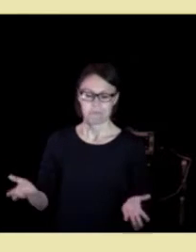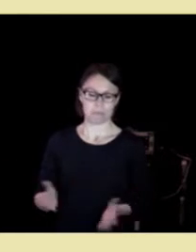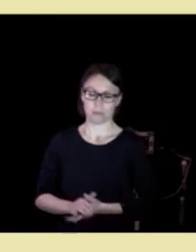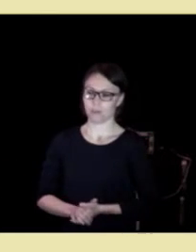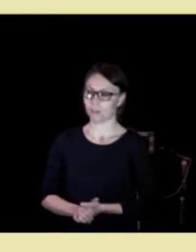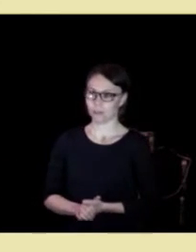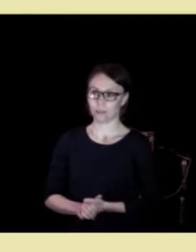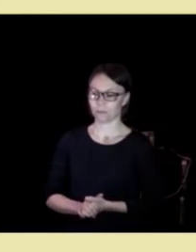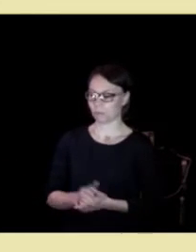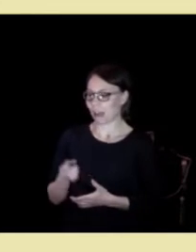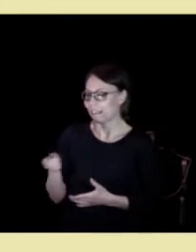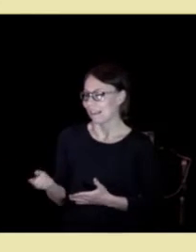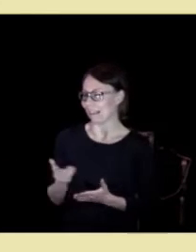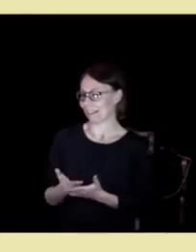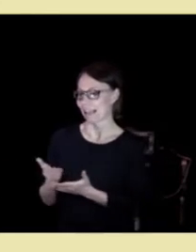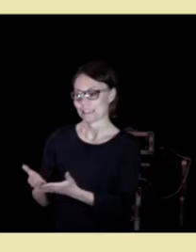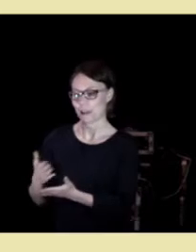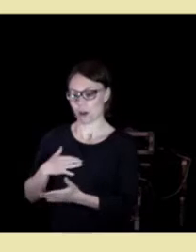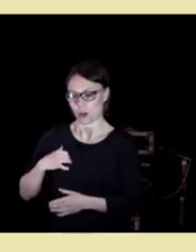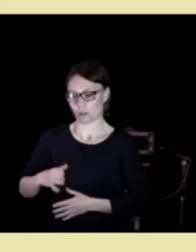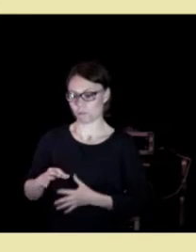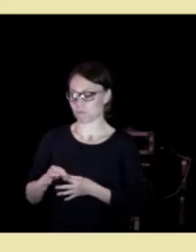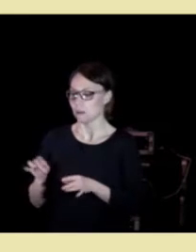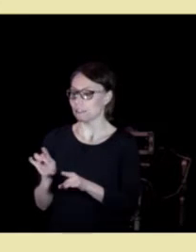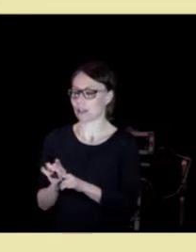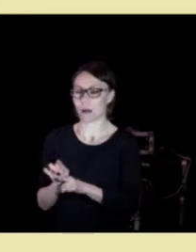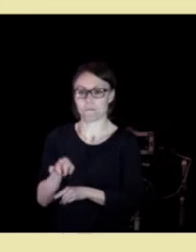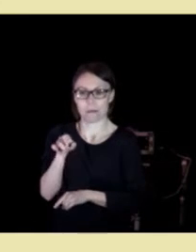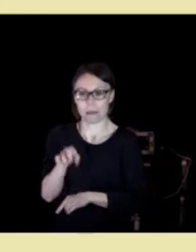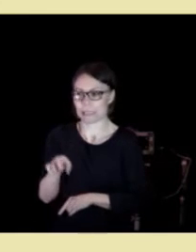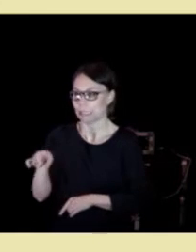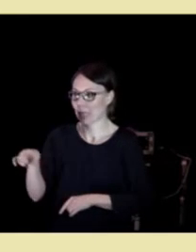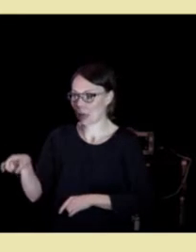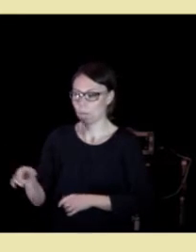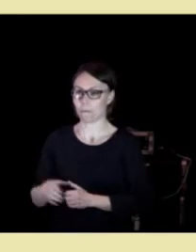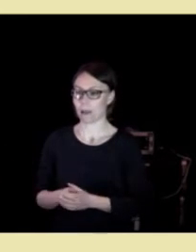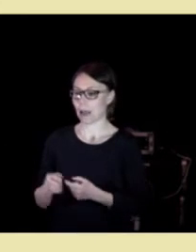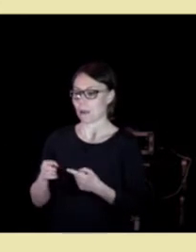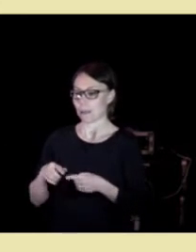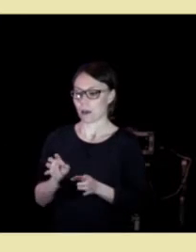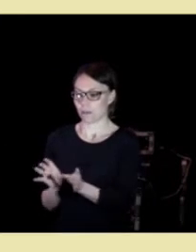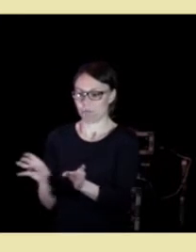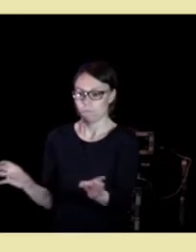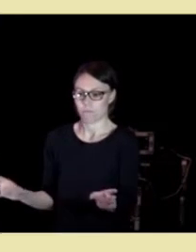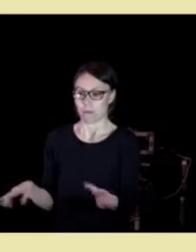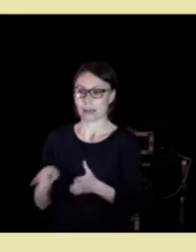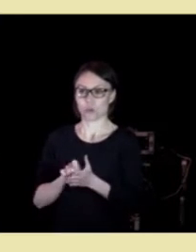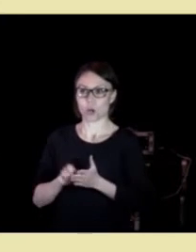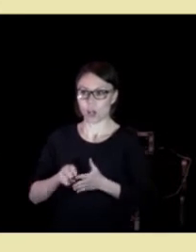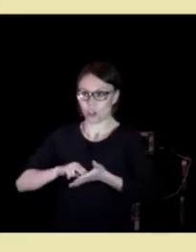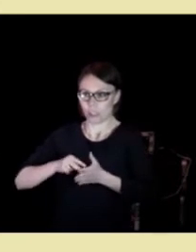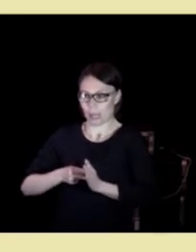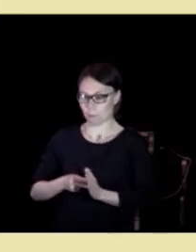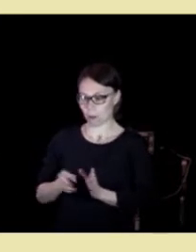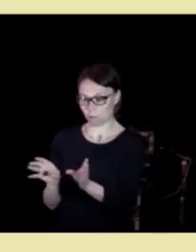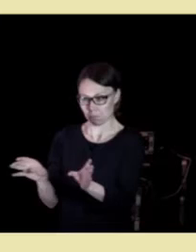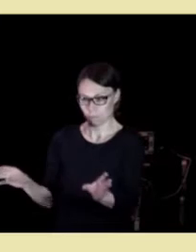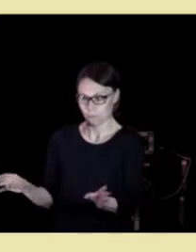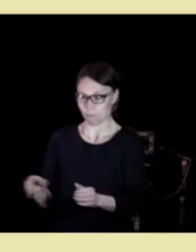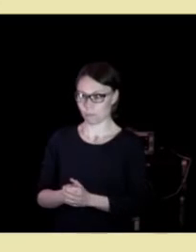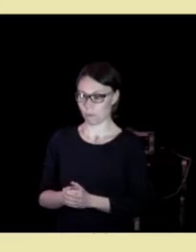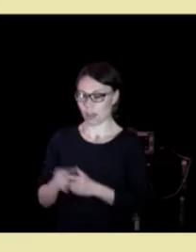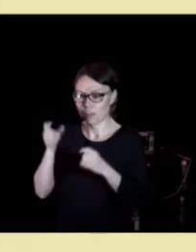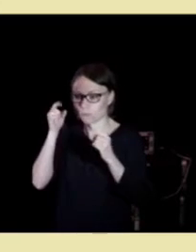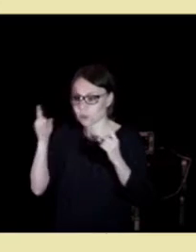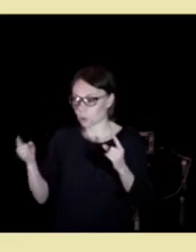Disse tjenestene har jo ansvaret for de samme menneskene, men de har separate journalsystemer og deler ikke